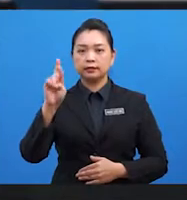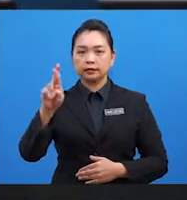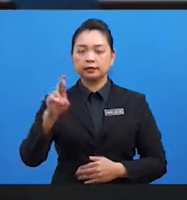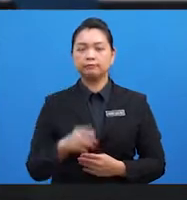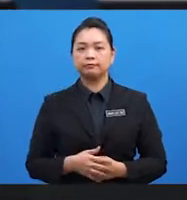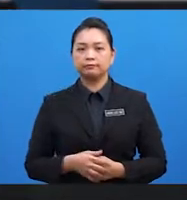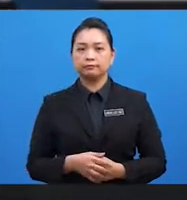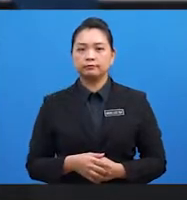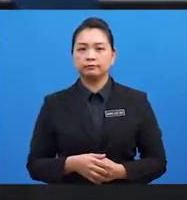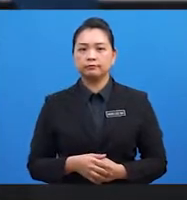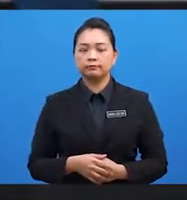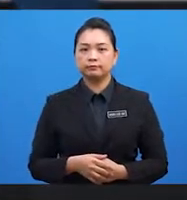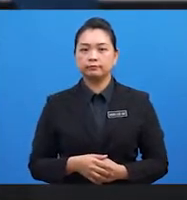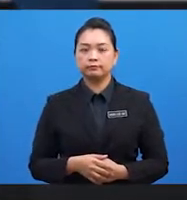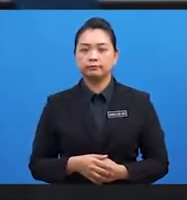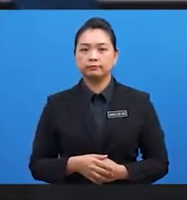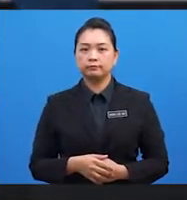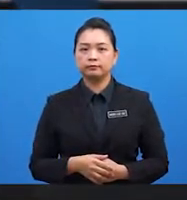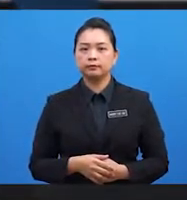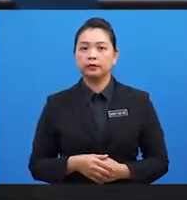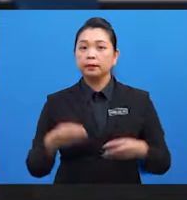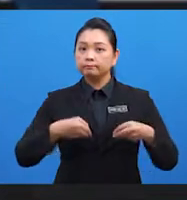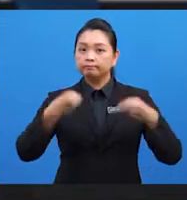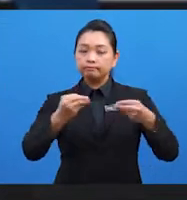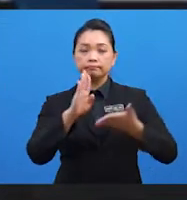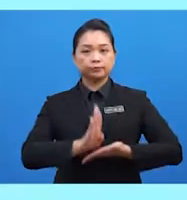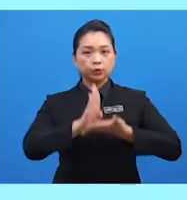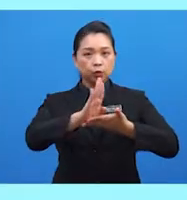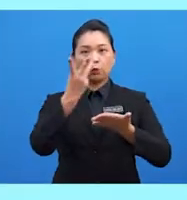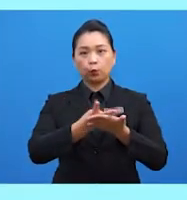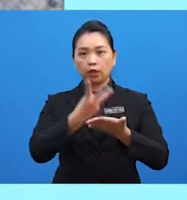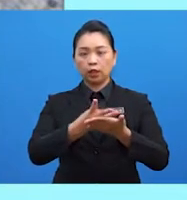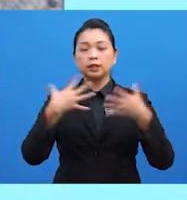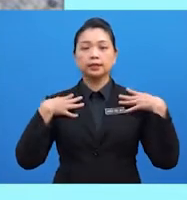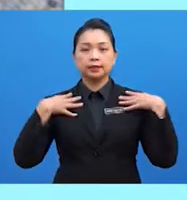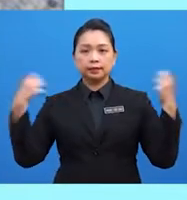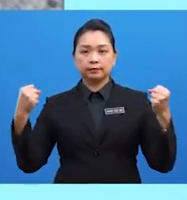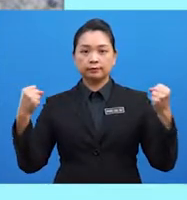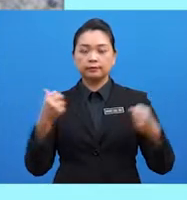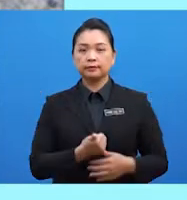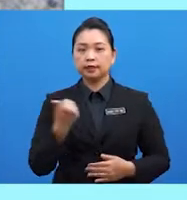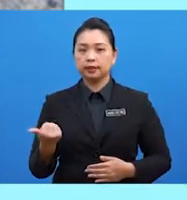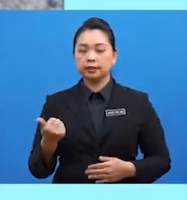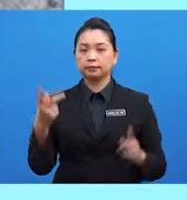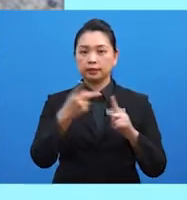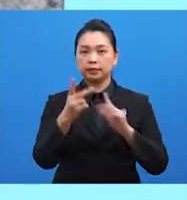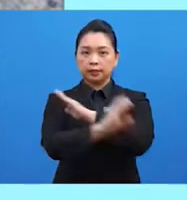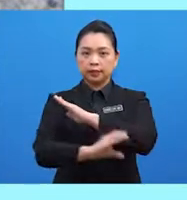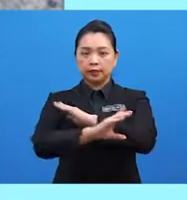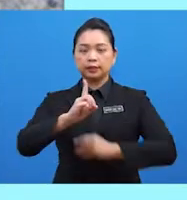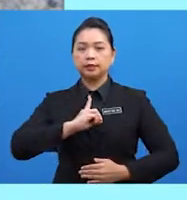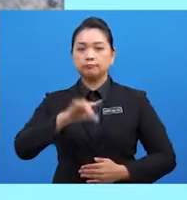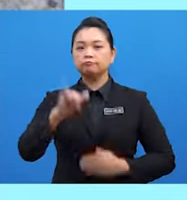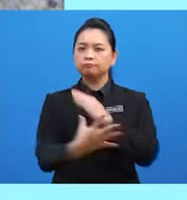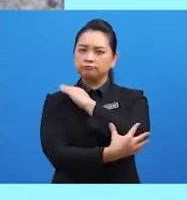Seterusnya, dalam bidang kebajikan pula memberi bantuan keuangan, kesihatan dan peralatan kepada